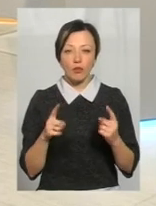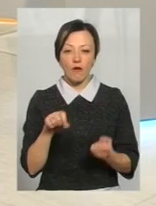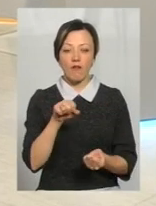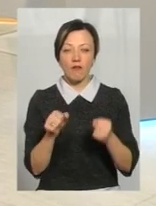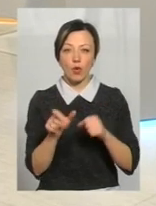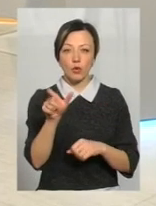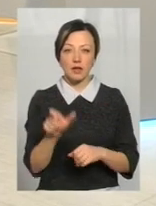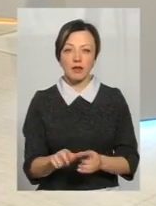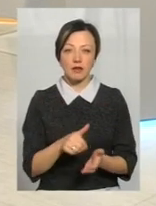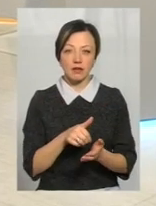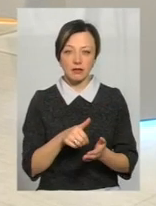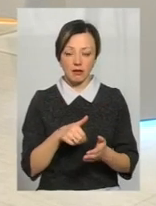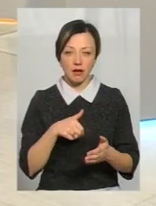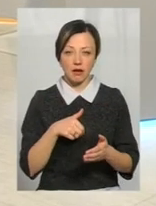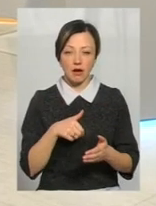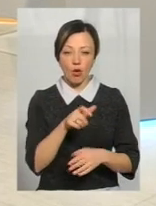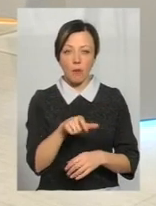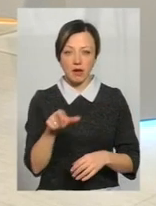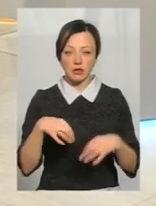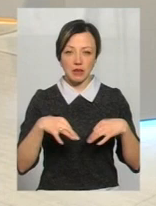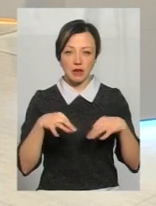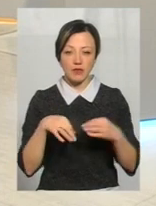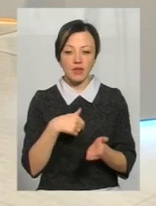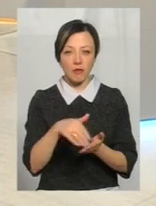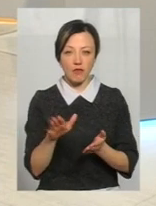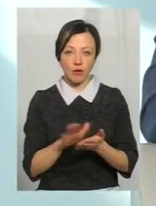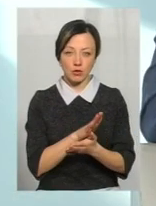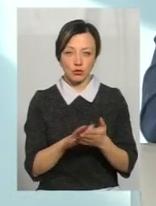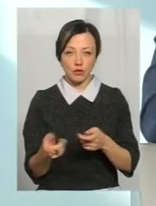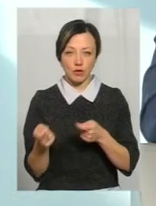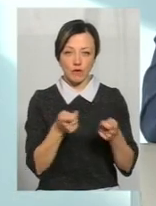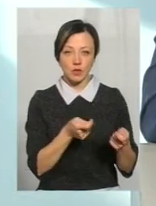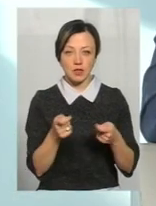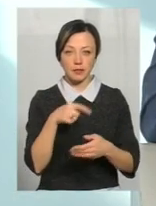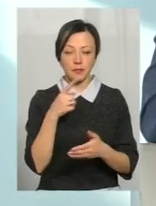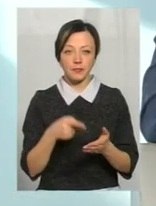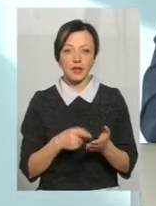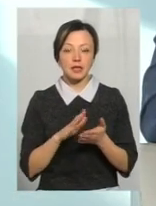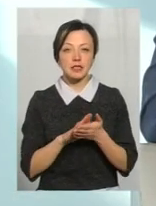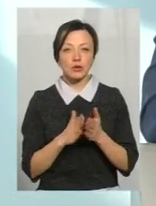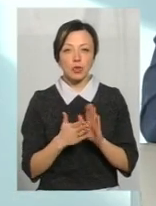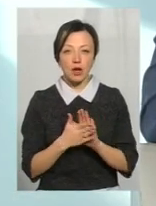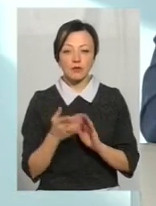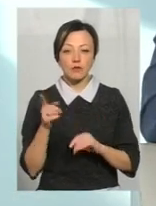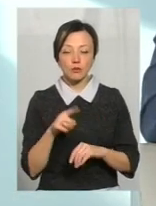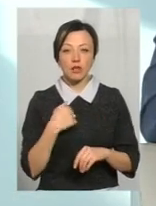громадського транспорту відмовляють пільговикам у приїзді? Ну, ситуація в тому, що це